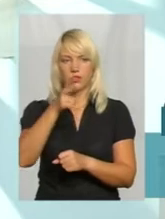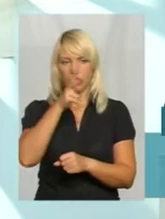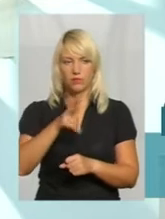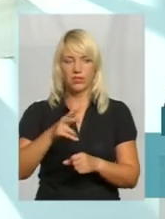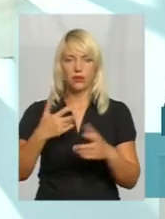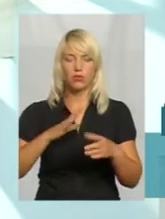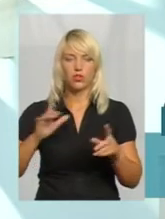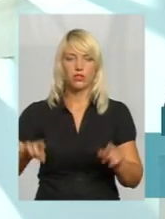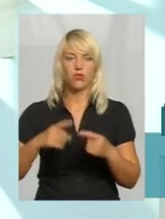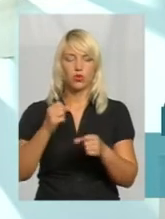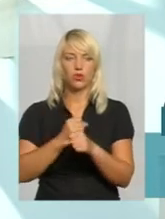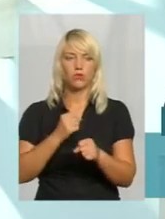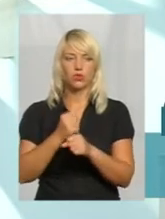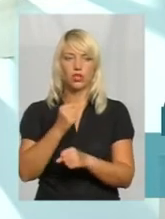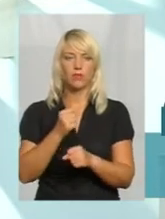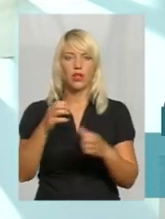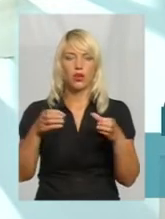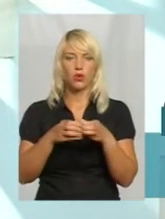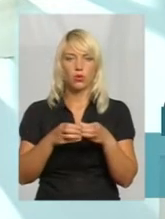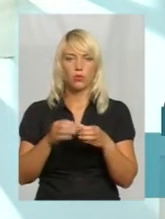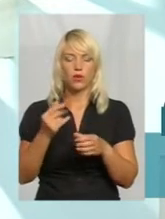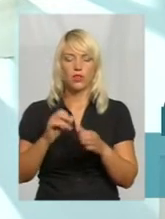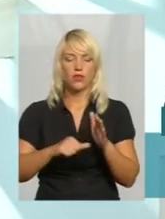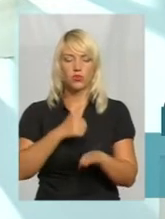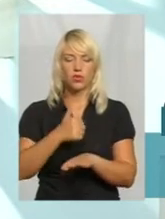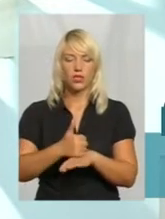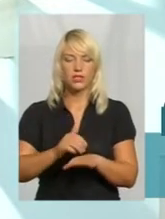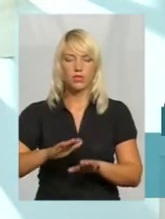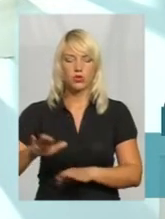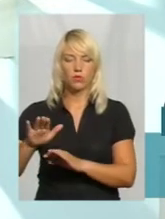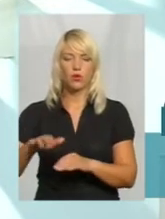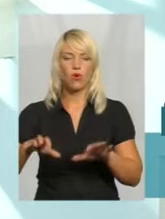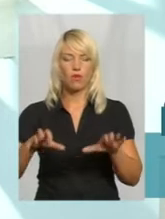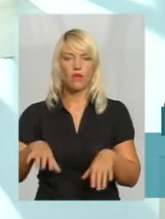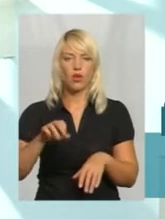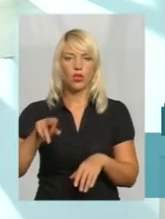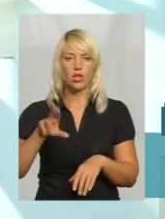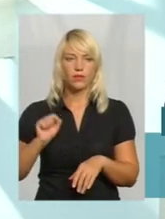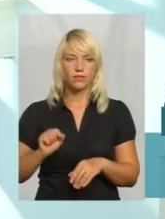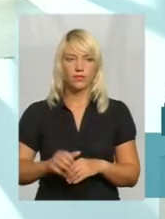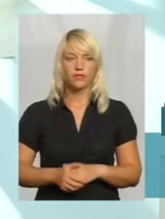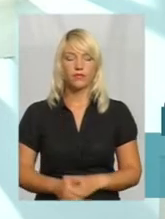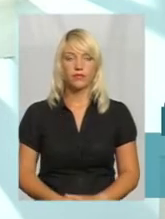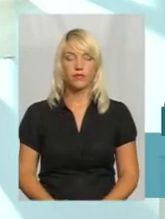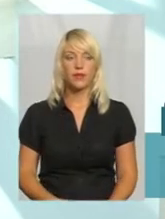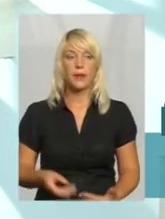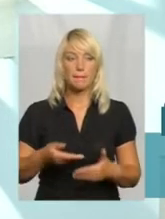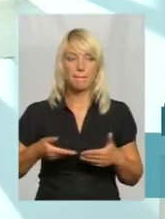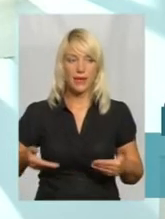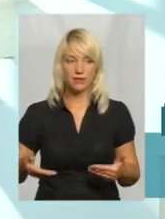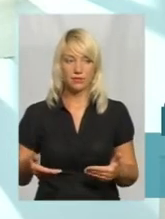Створена була робоча група, на чолі заступників голови ОДА. Ми